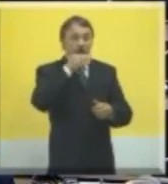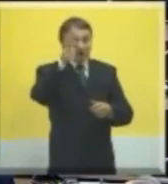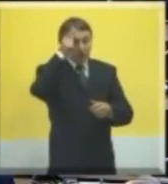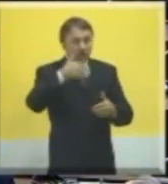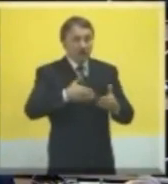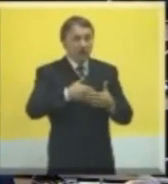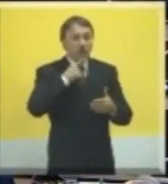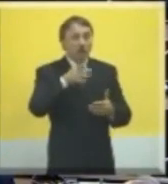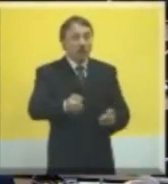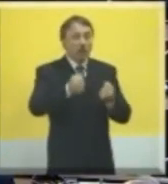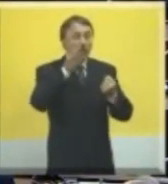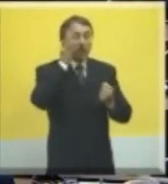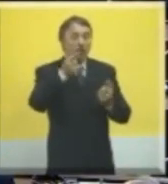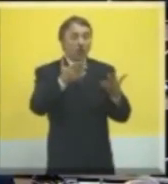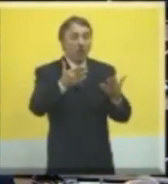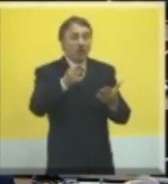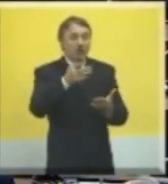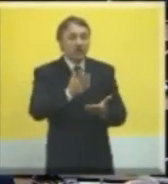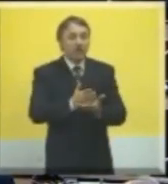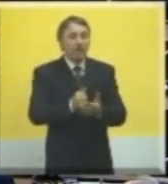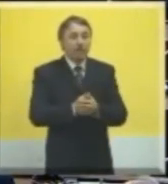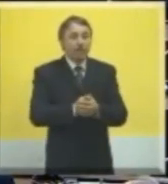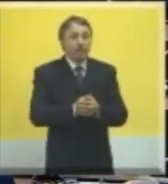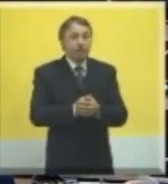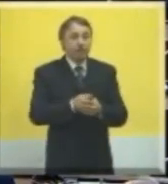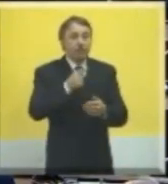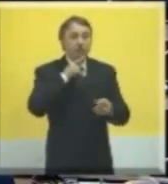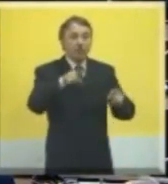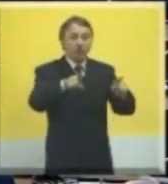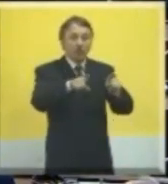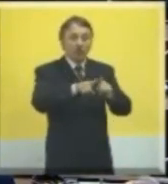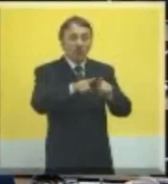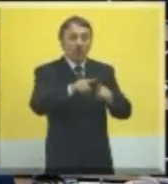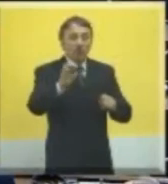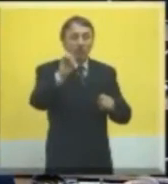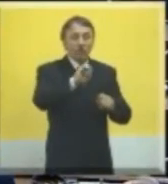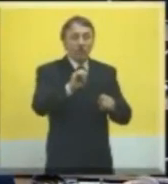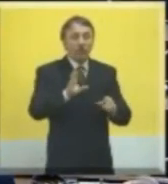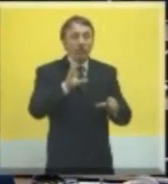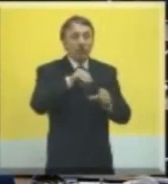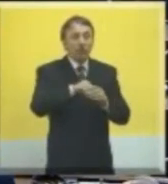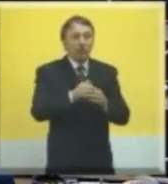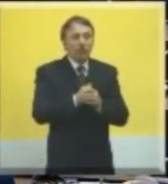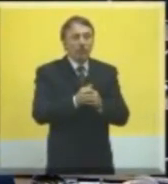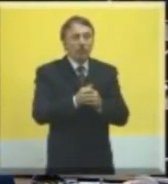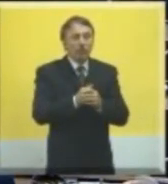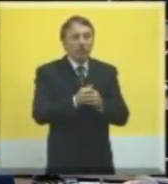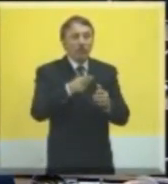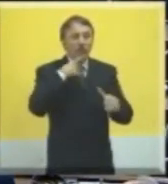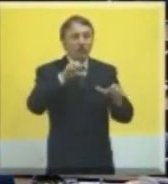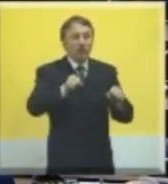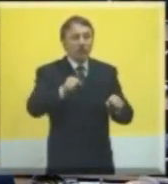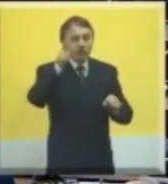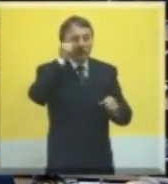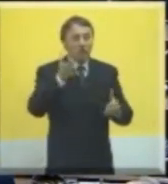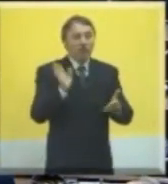Srbija u kojoj svi znamo koliko je 7 od 100. U kojoj niko ne spori koliko je to 100. Jer odnos Srbije prema